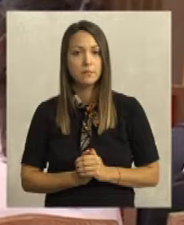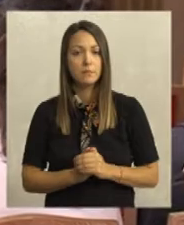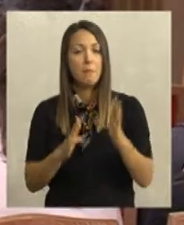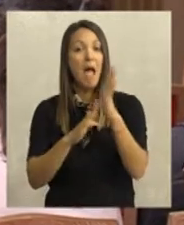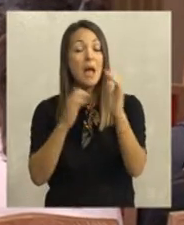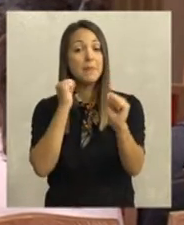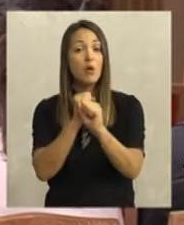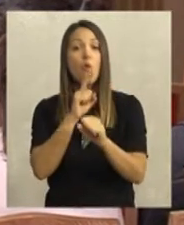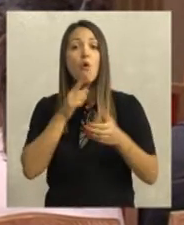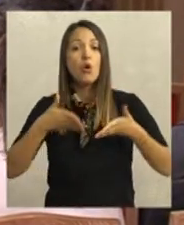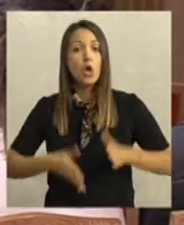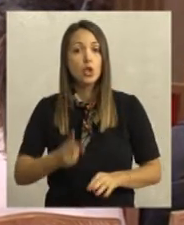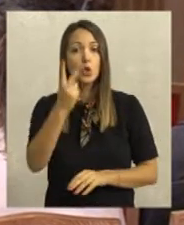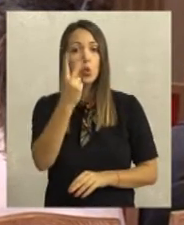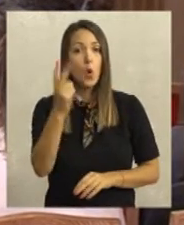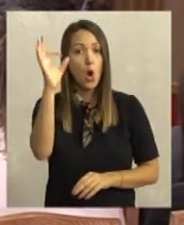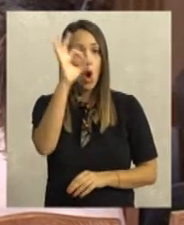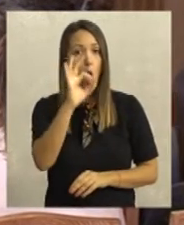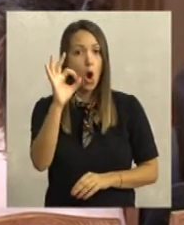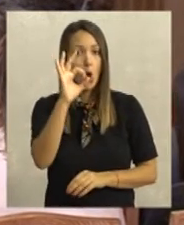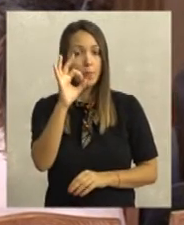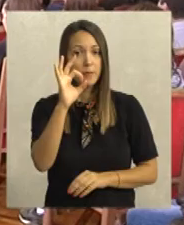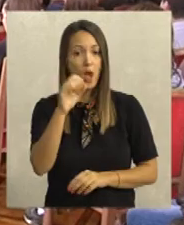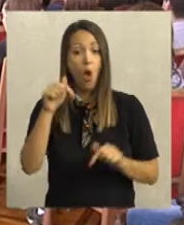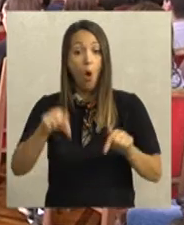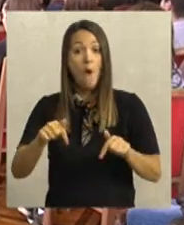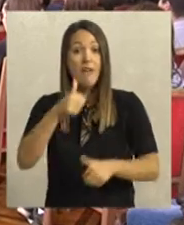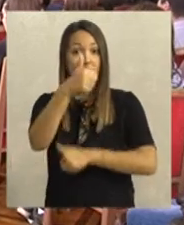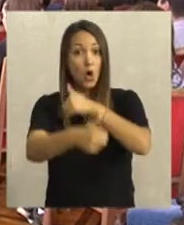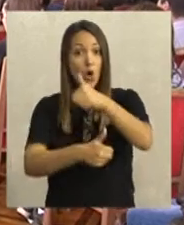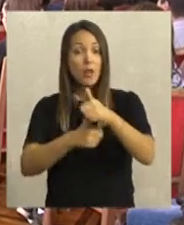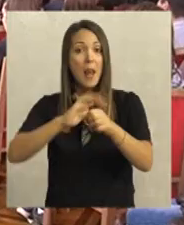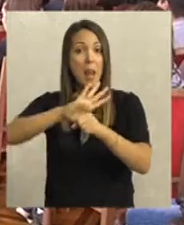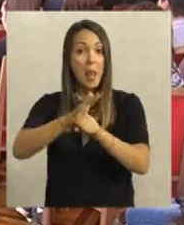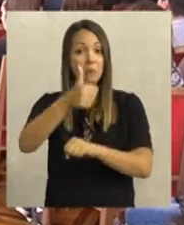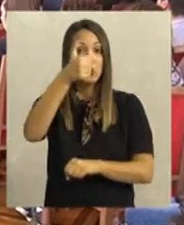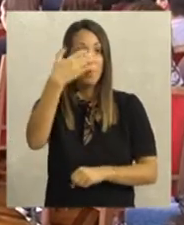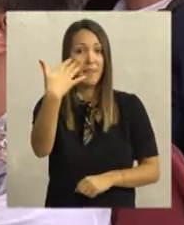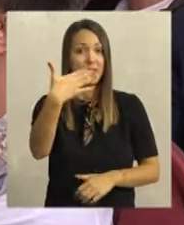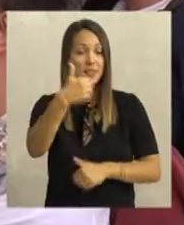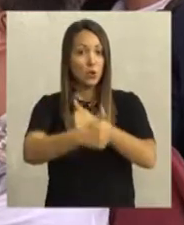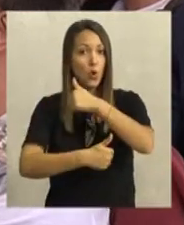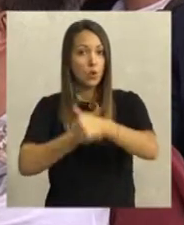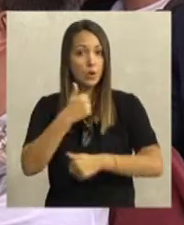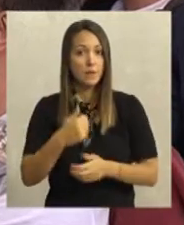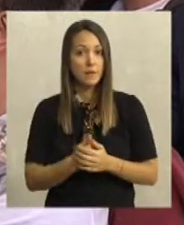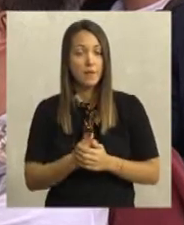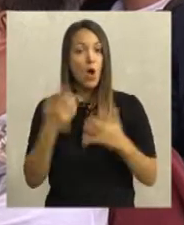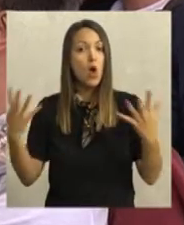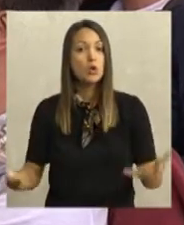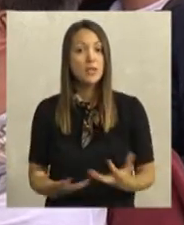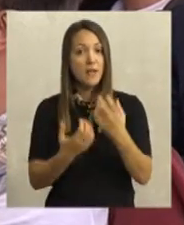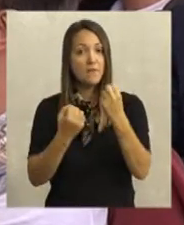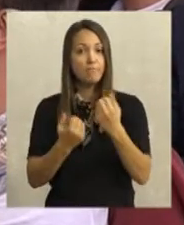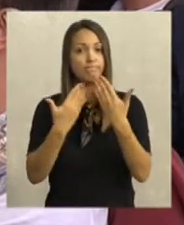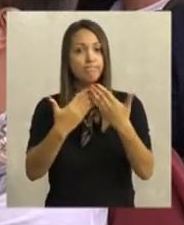Mahatma Gandhi koji je rođen 2. oktobera ove 2019. godine bi napunio 150 godina. Jedan je od